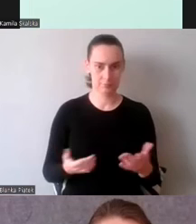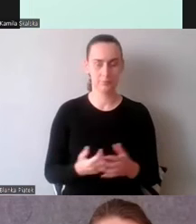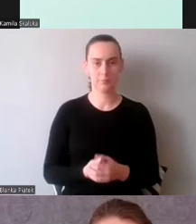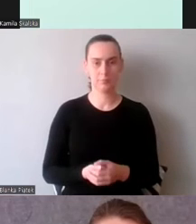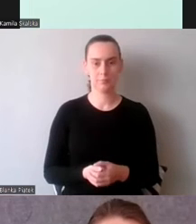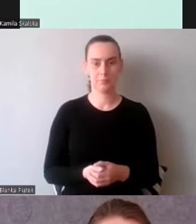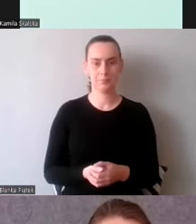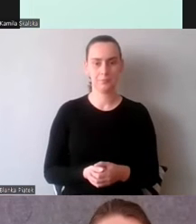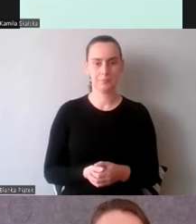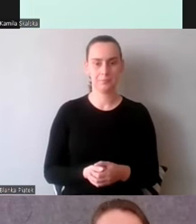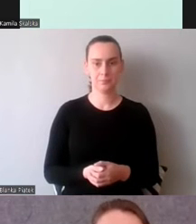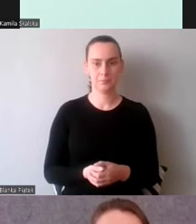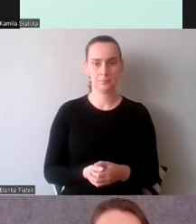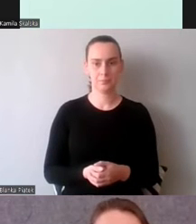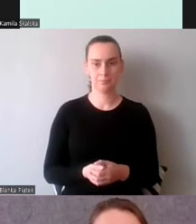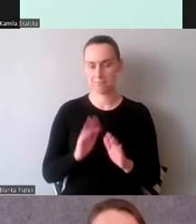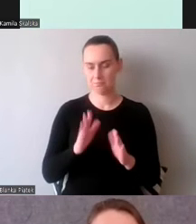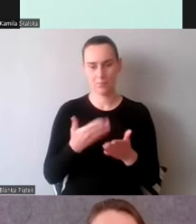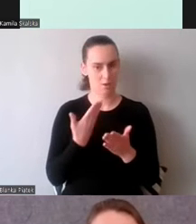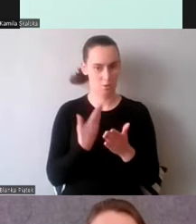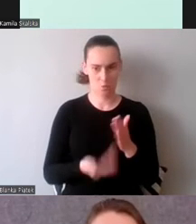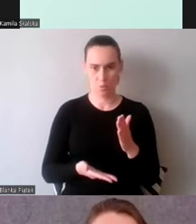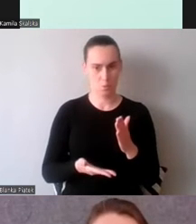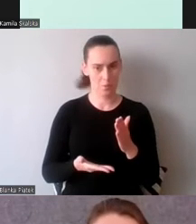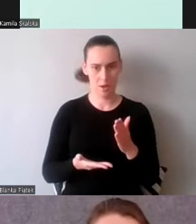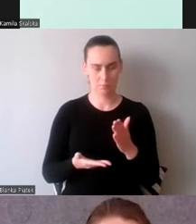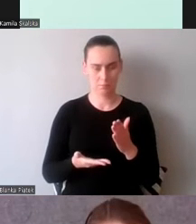Straciłem wątek. Jeszcze chwilkę.